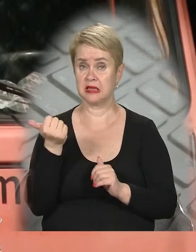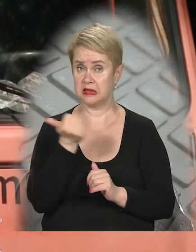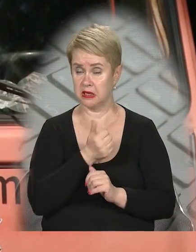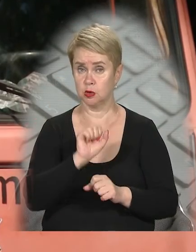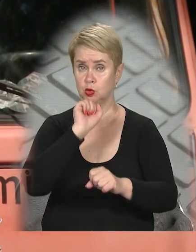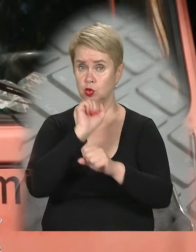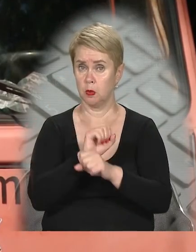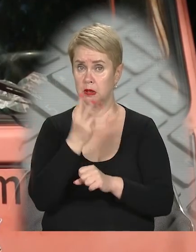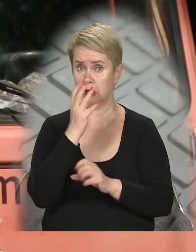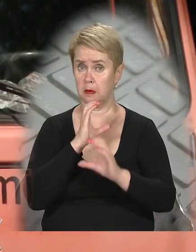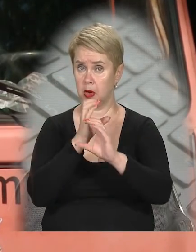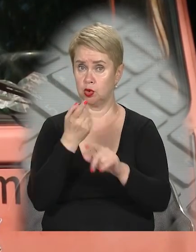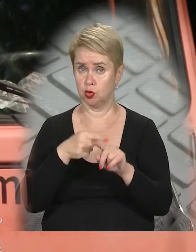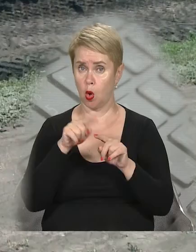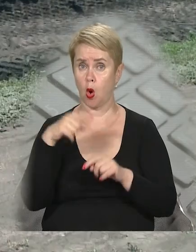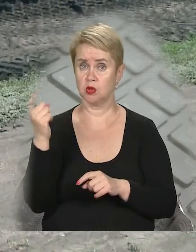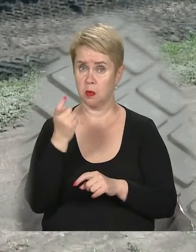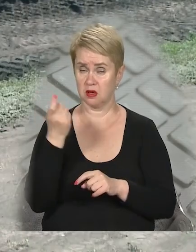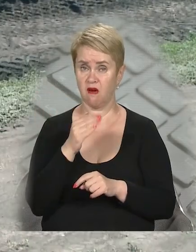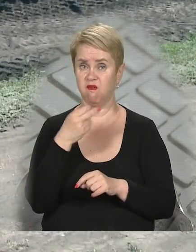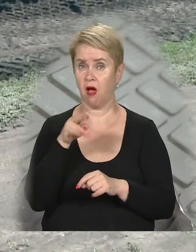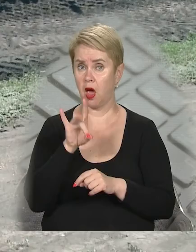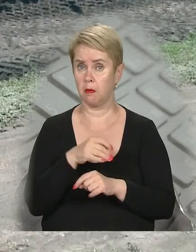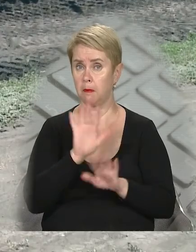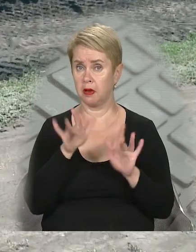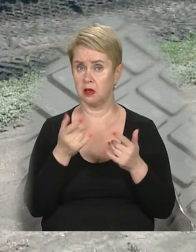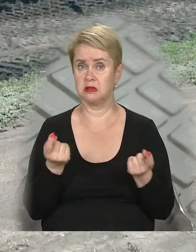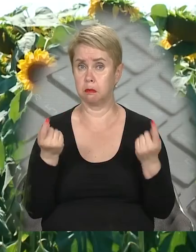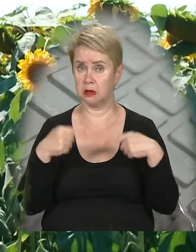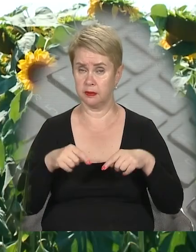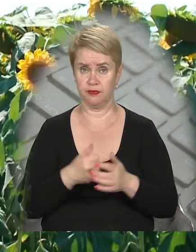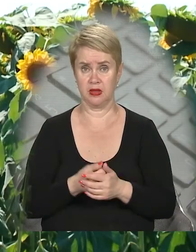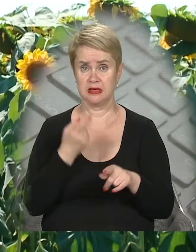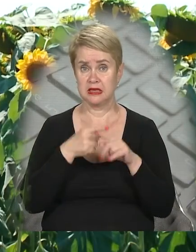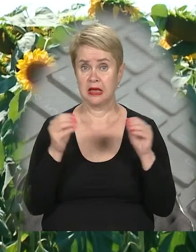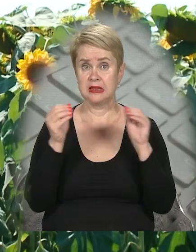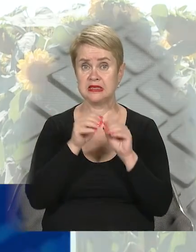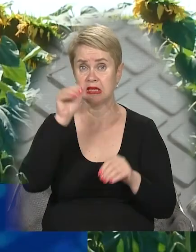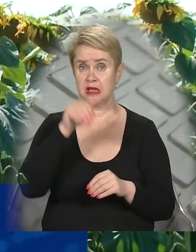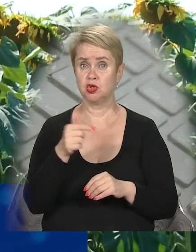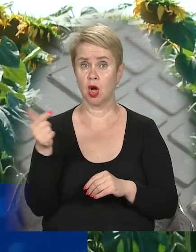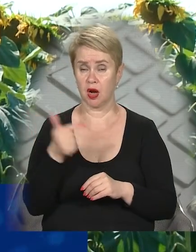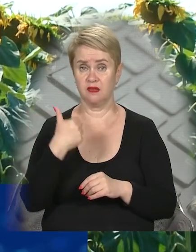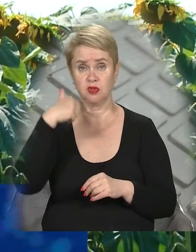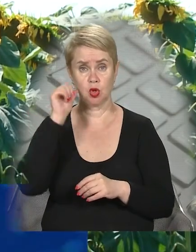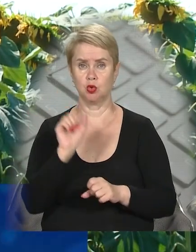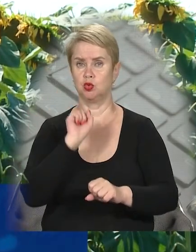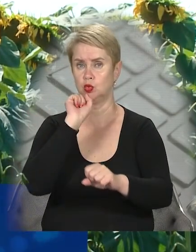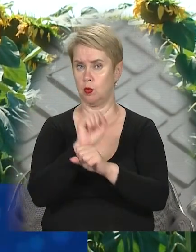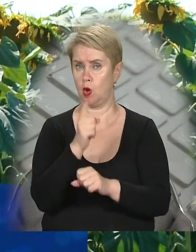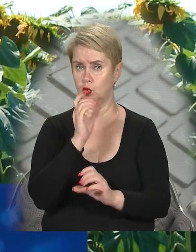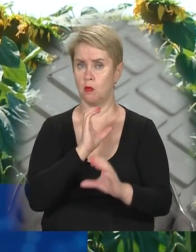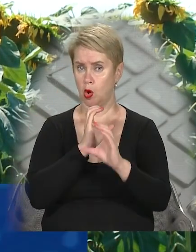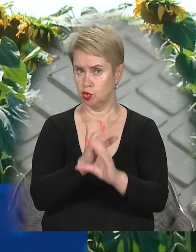тиждень зупинили три машини цього господарства. Фермери підраховують збитки. Це десятки тисяч гривень. Вчора зупинили одну